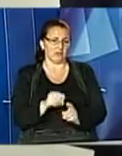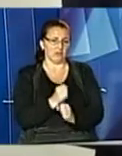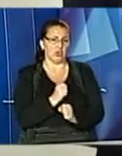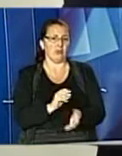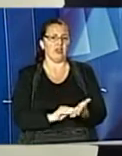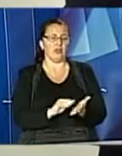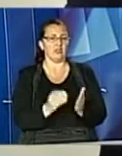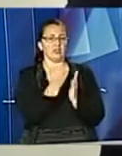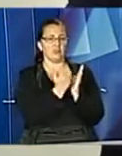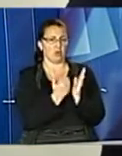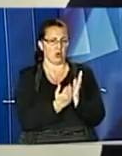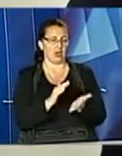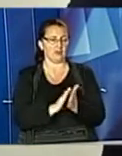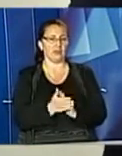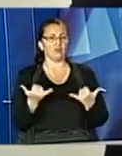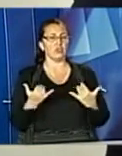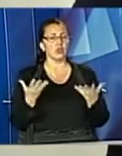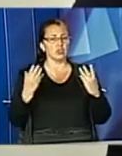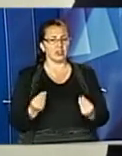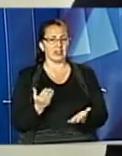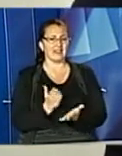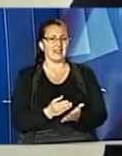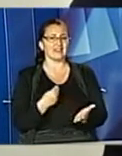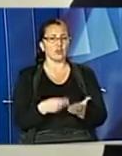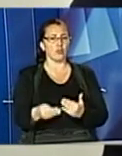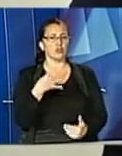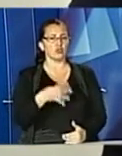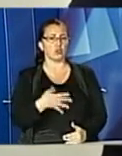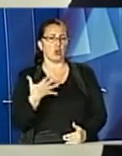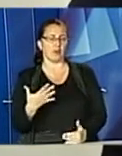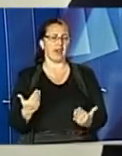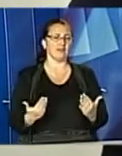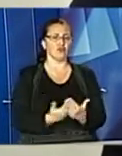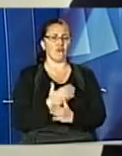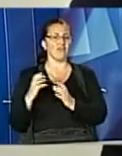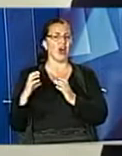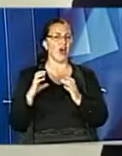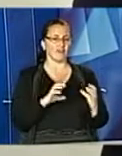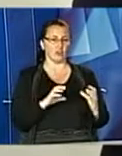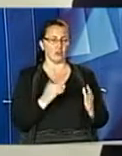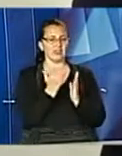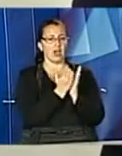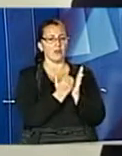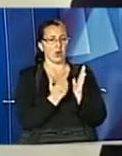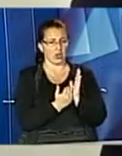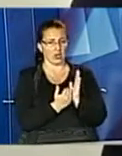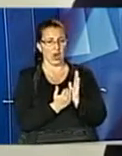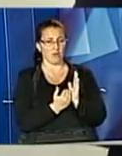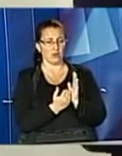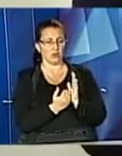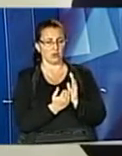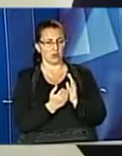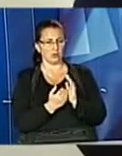сьогоднішній день на Львівщині є закуплено 45 нових автобусів. За програмою, щоб та